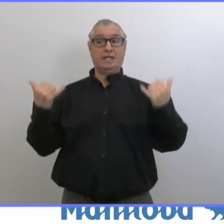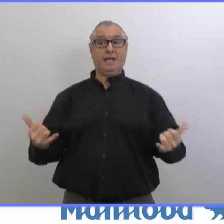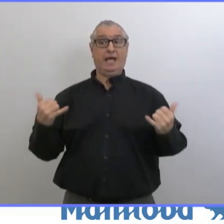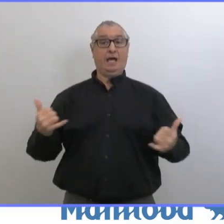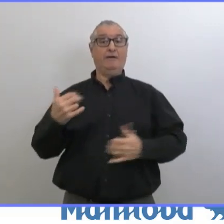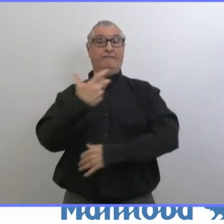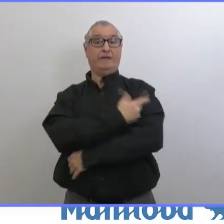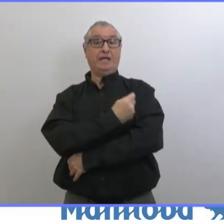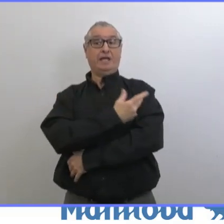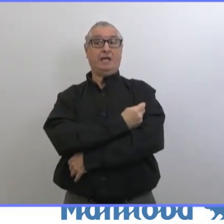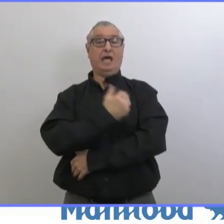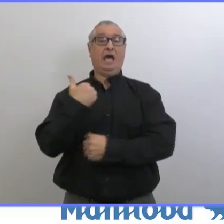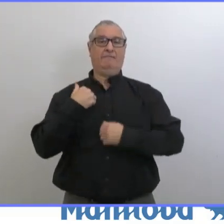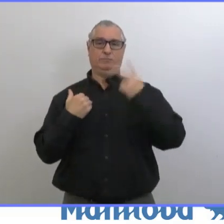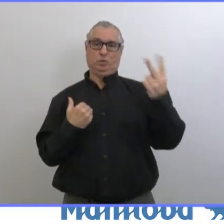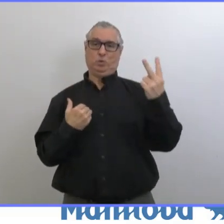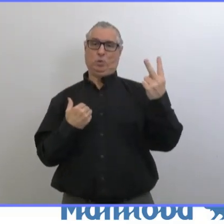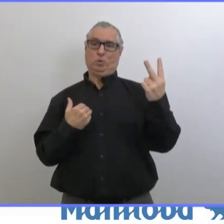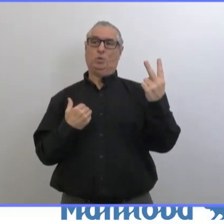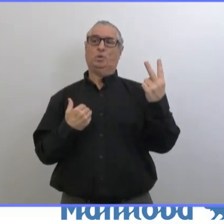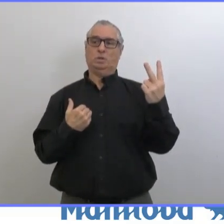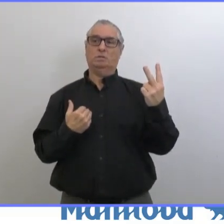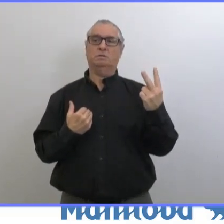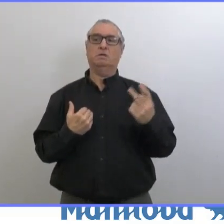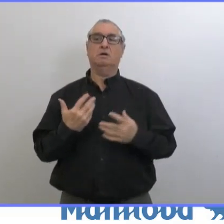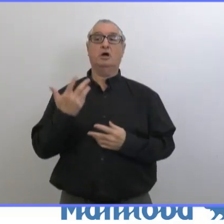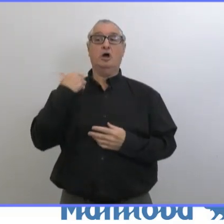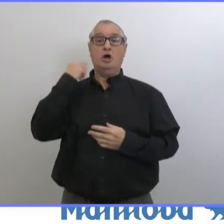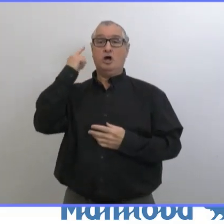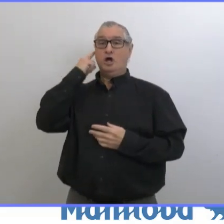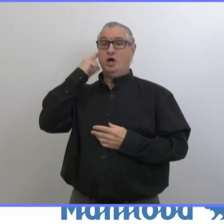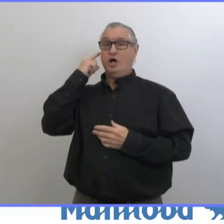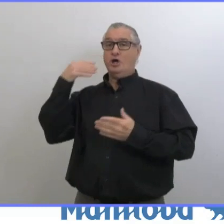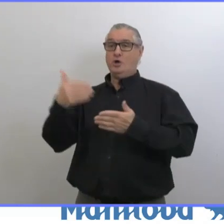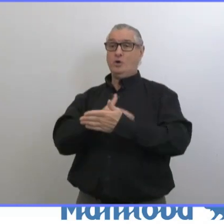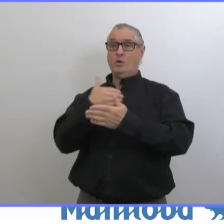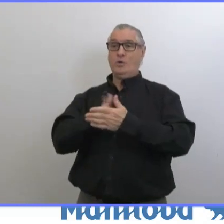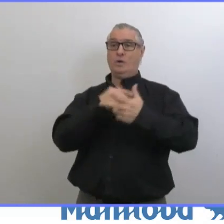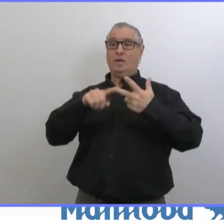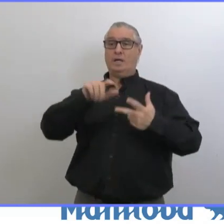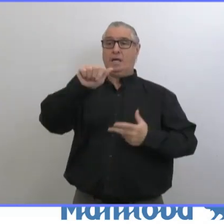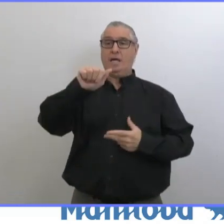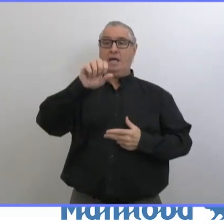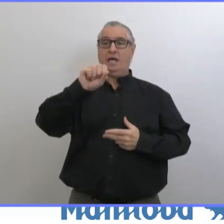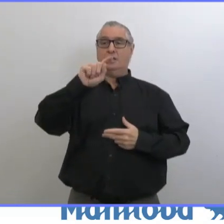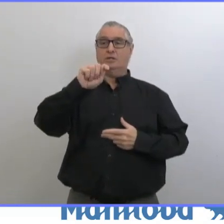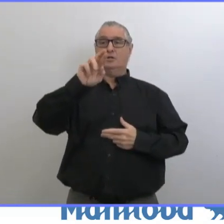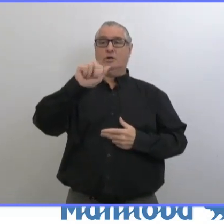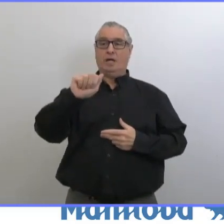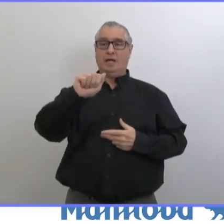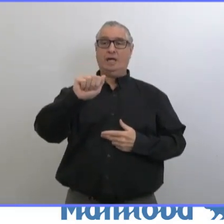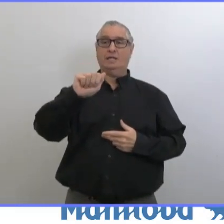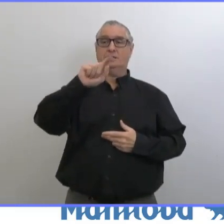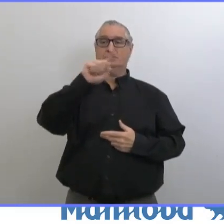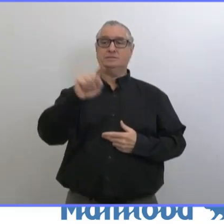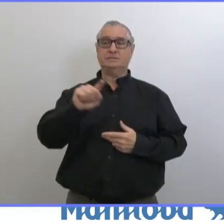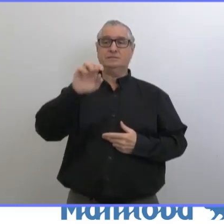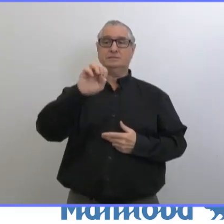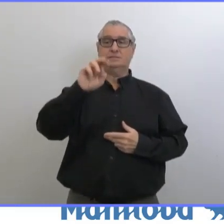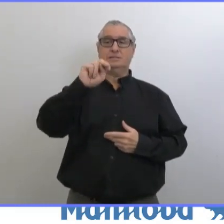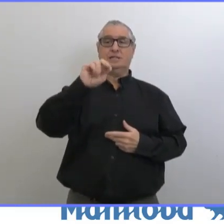différents, pas seulement les deux qu'on utilise à l'heure actuelle. Donc peut-être que vous avez entendu parler d'AstraZeneca, qui est le plus proche d'être prêt.